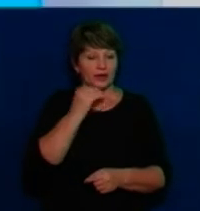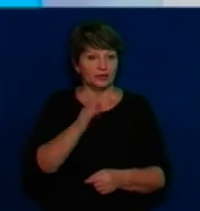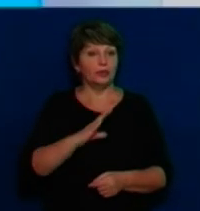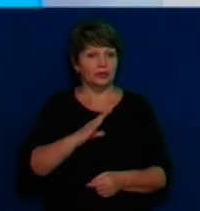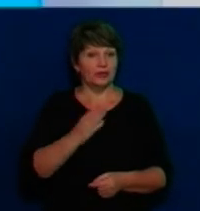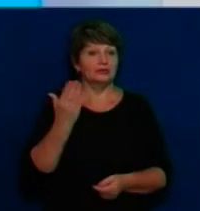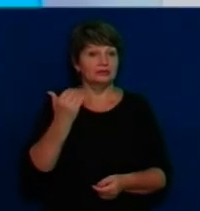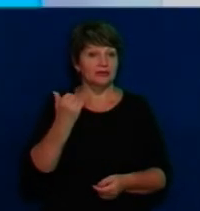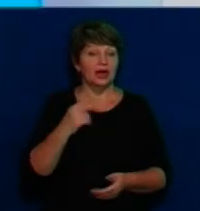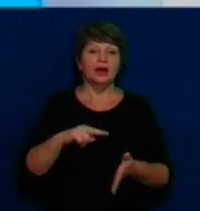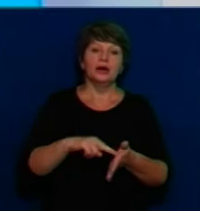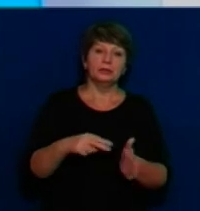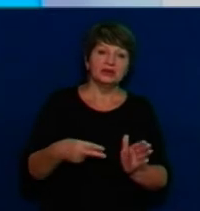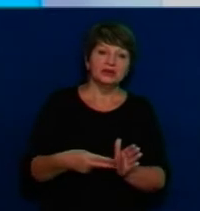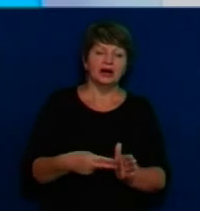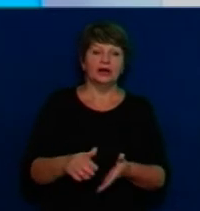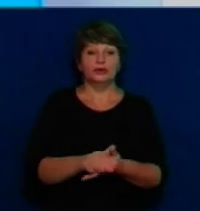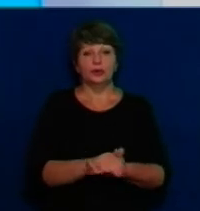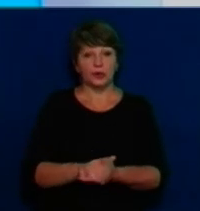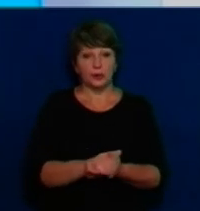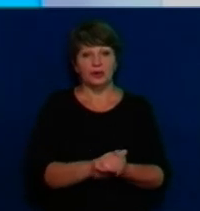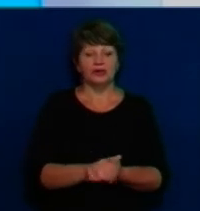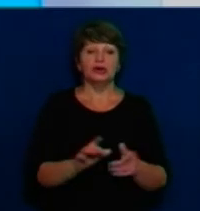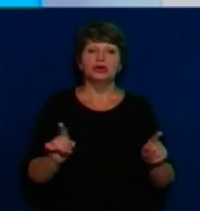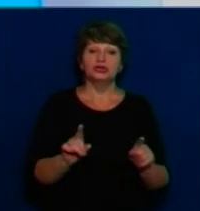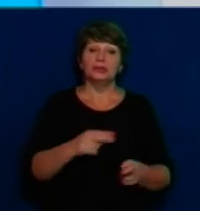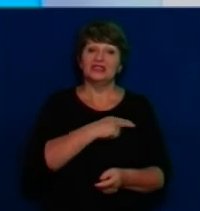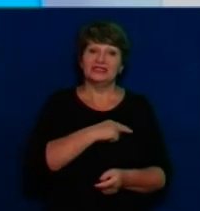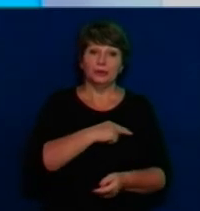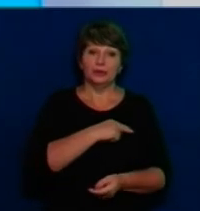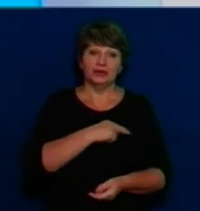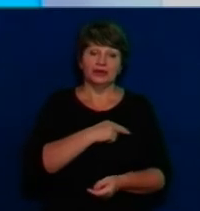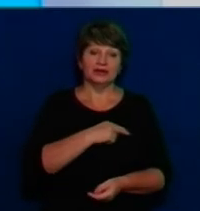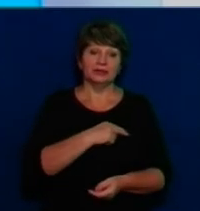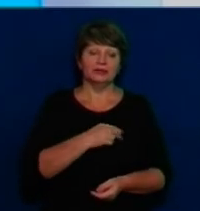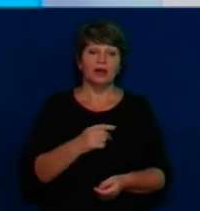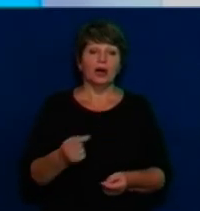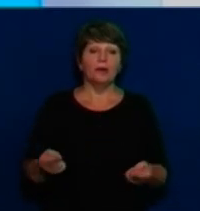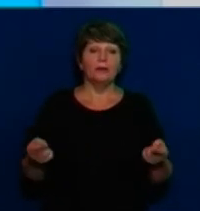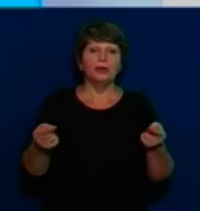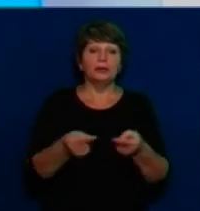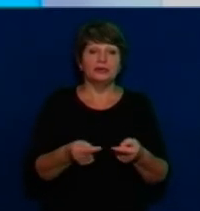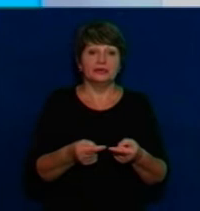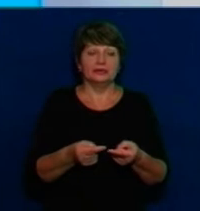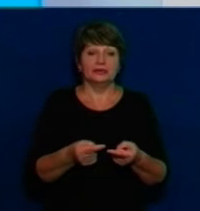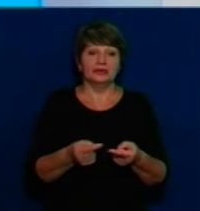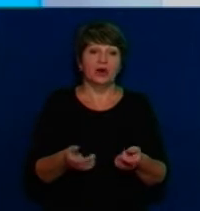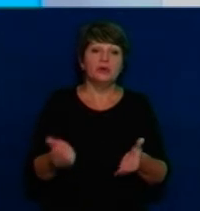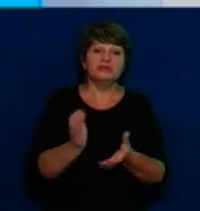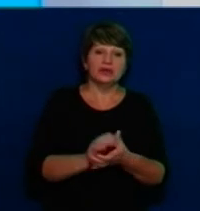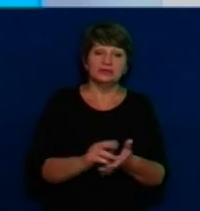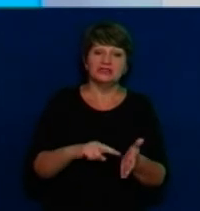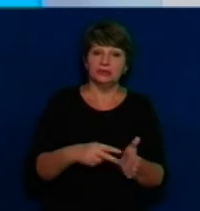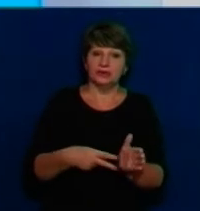Для того, щоб зібрати дурки громади? Так, і щоб депутатам визначитися в форматі ознайомих спеціальних планів.